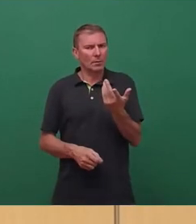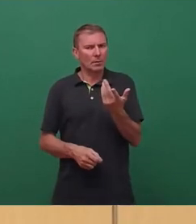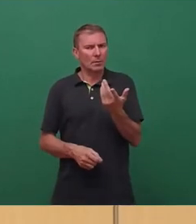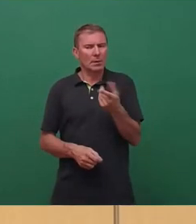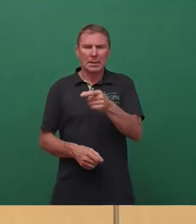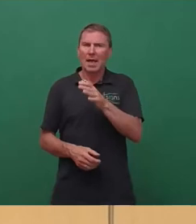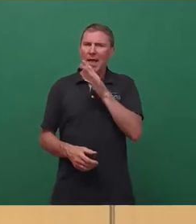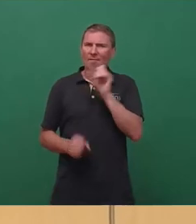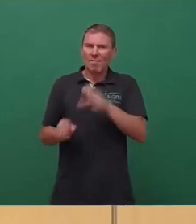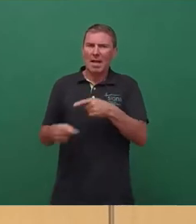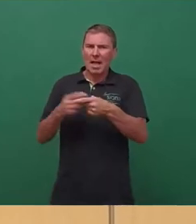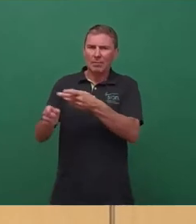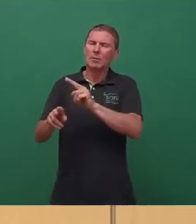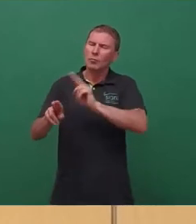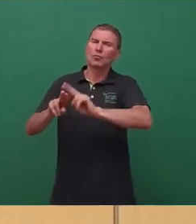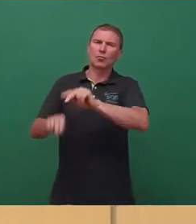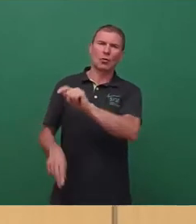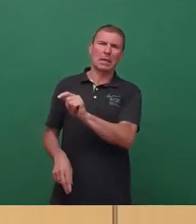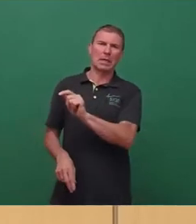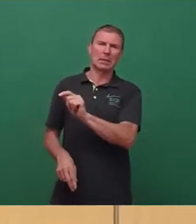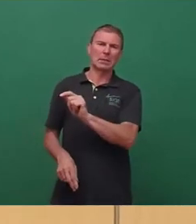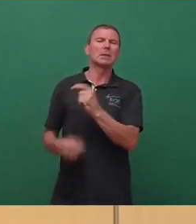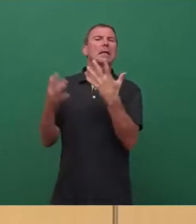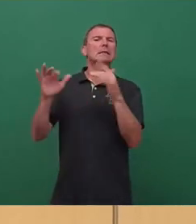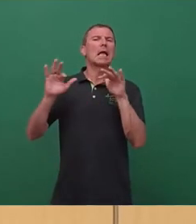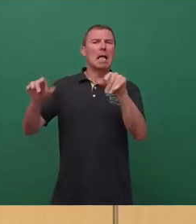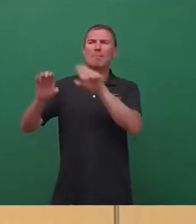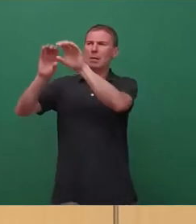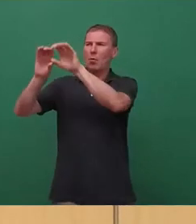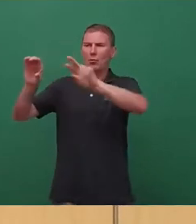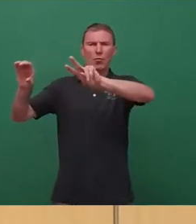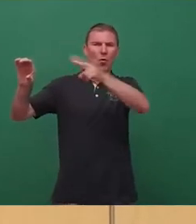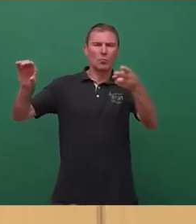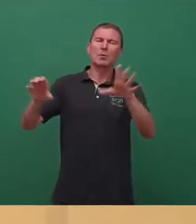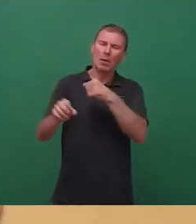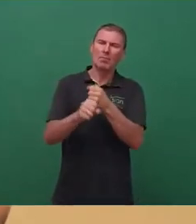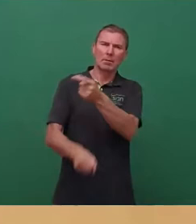insoweit zu korrigieren, dass Sie in diese 10 Millionen Umsteuerung mitmachen. Vielen Dank.